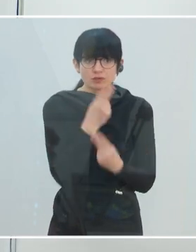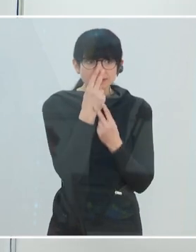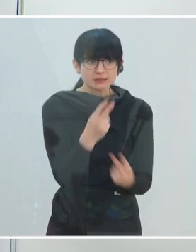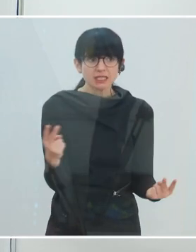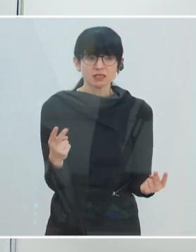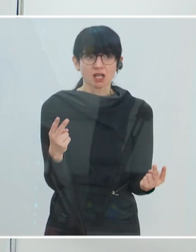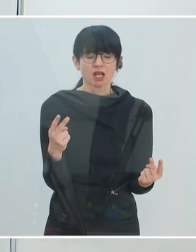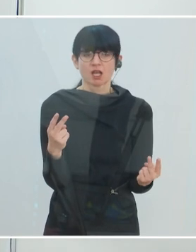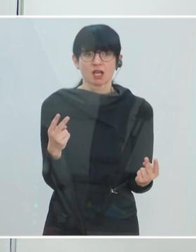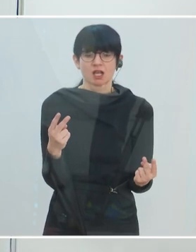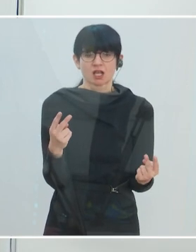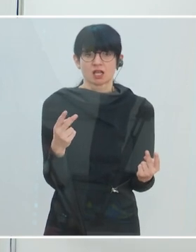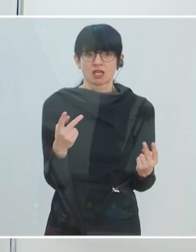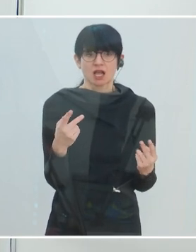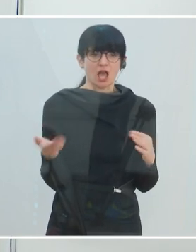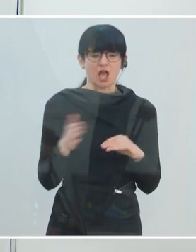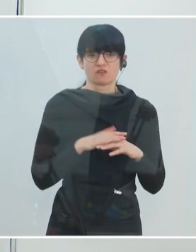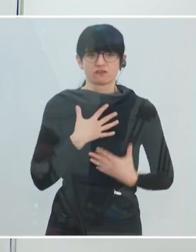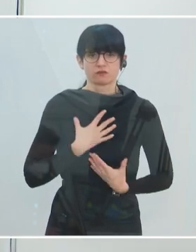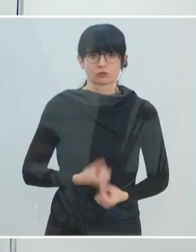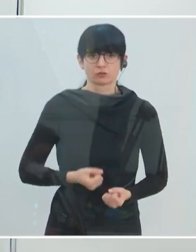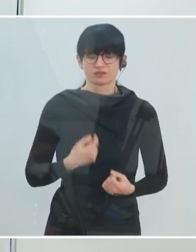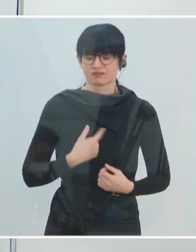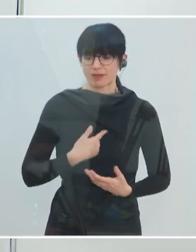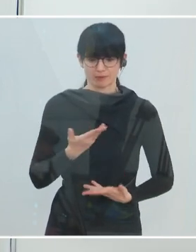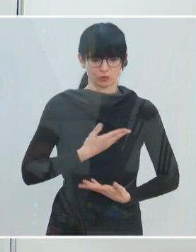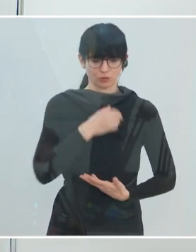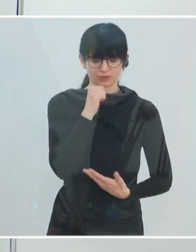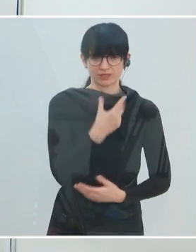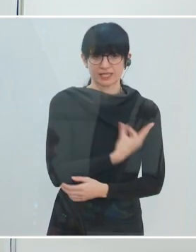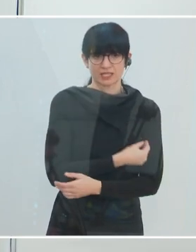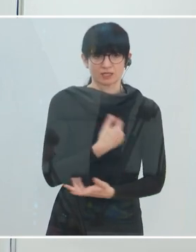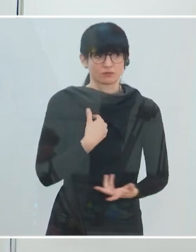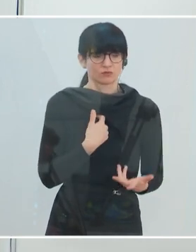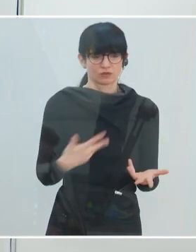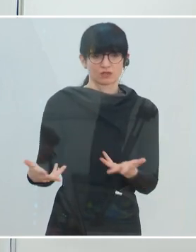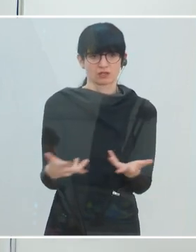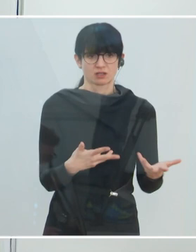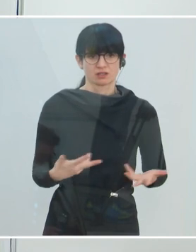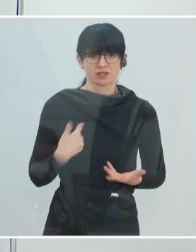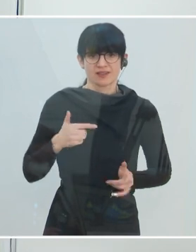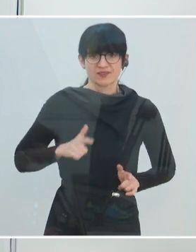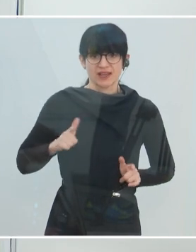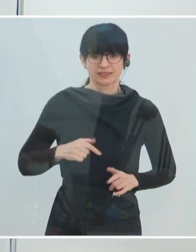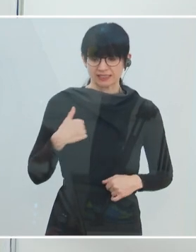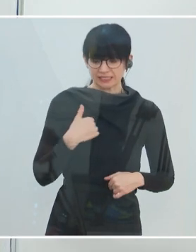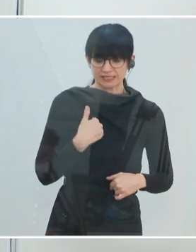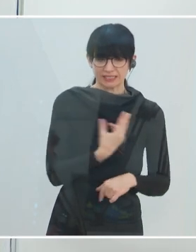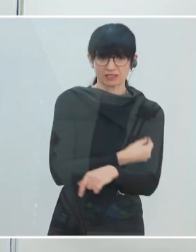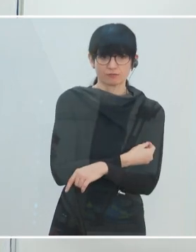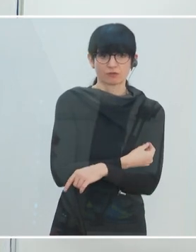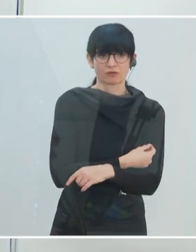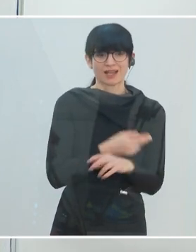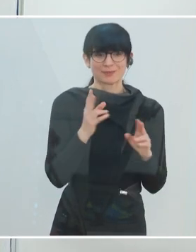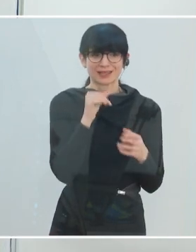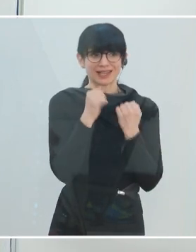natürlich noch mehr Frustration haben, wenn wir es noch nicht kriegen können. Jetzt haben wir eine Impfung, aber wir können es nicht kriegen, müssen darauf warten. Oder ich habe die Impfung und ich kann aber mich